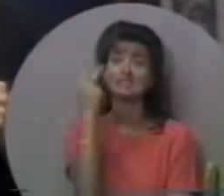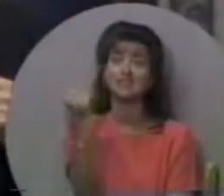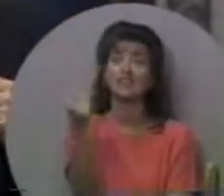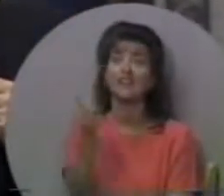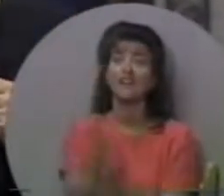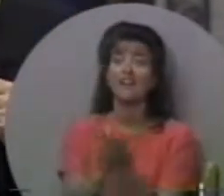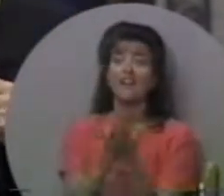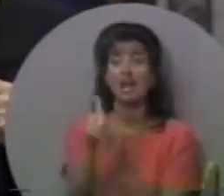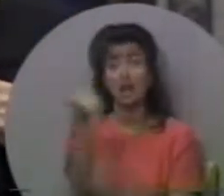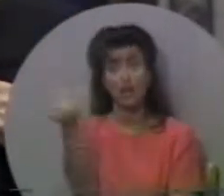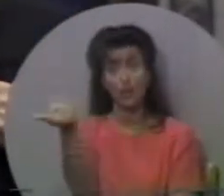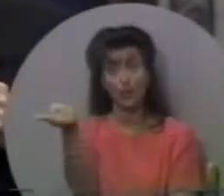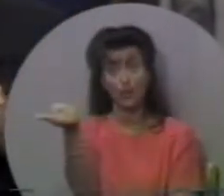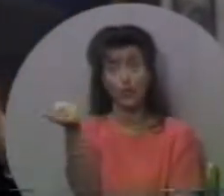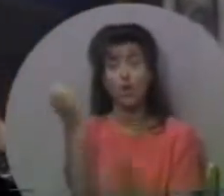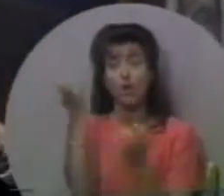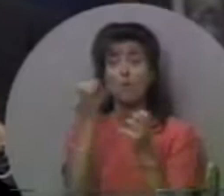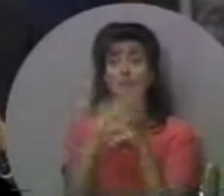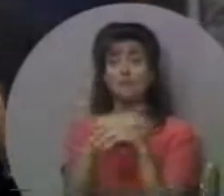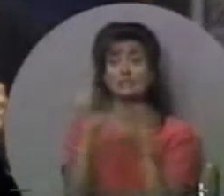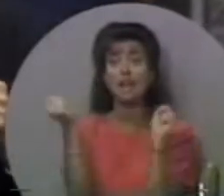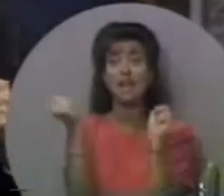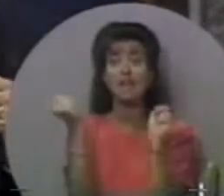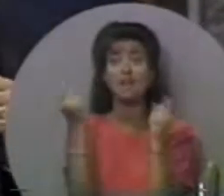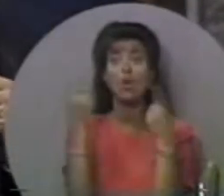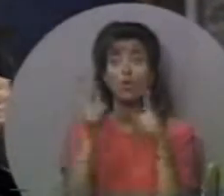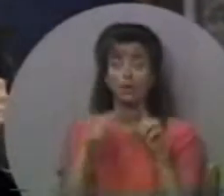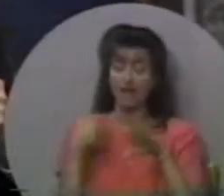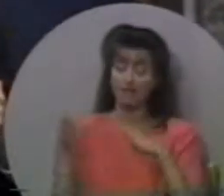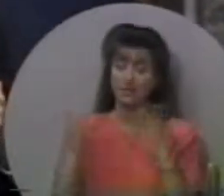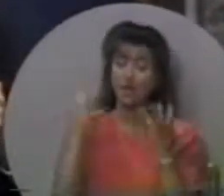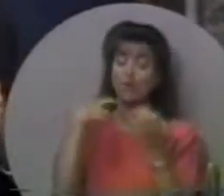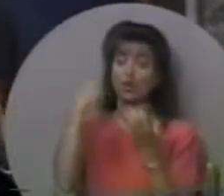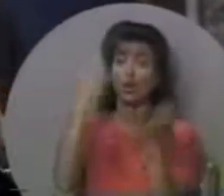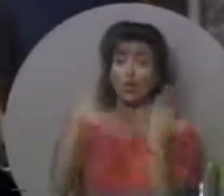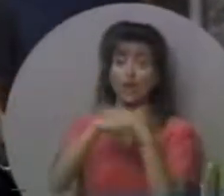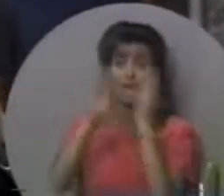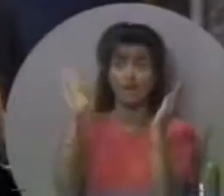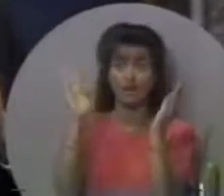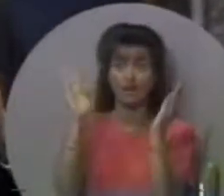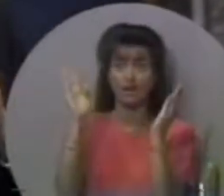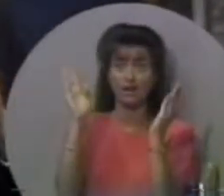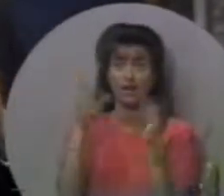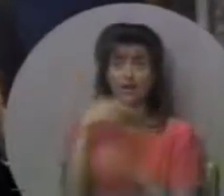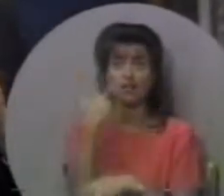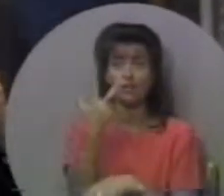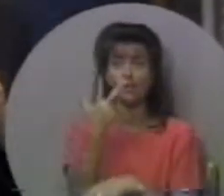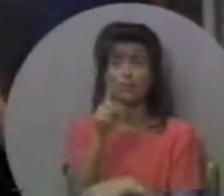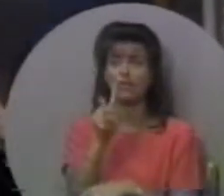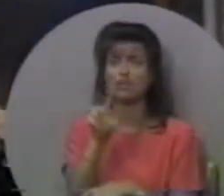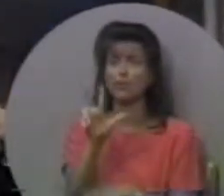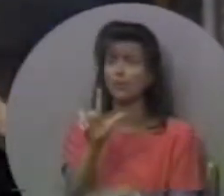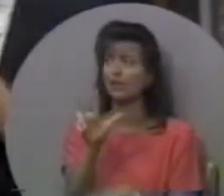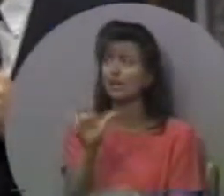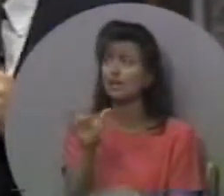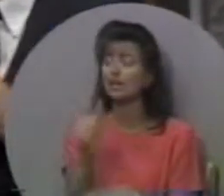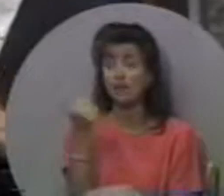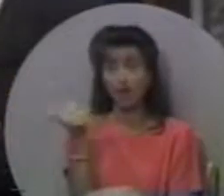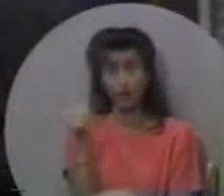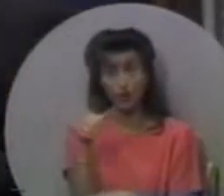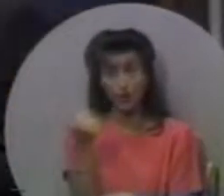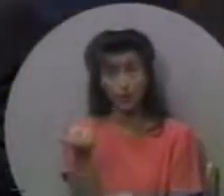бачу цю руку. Дякую вам. Чи є ще хтось, я хочу бути спасеним, я хочу піти на небесах, коли я помер.